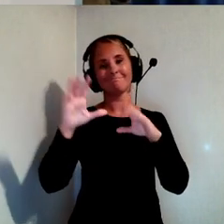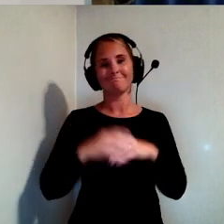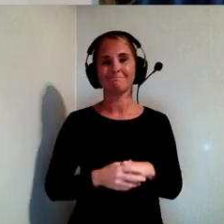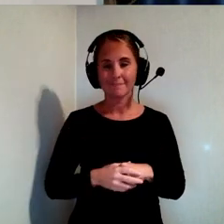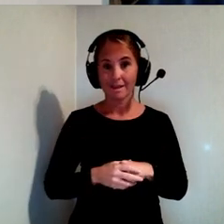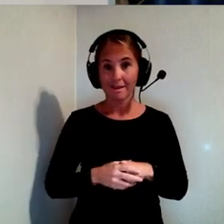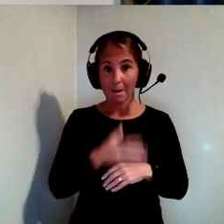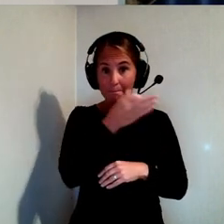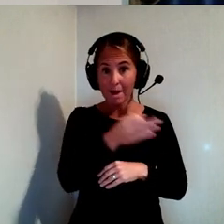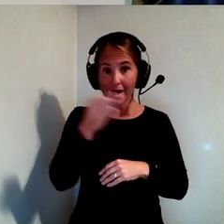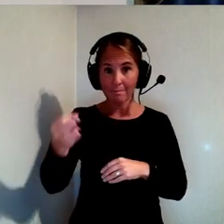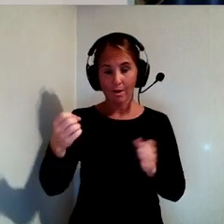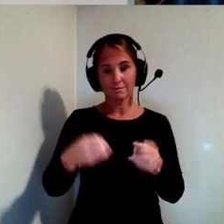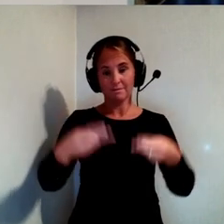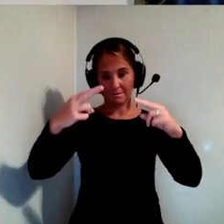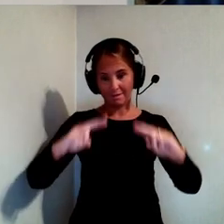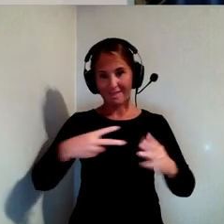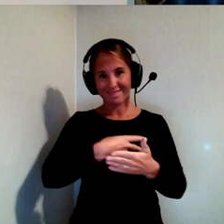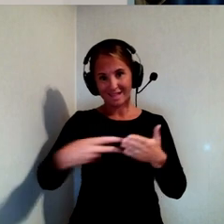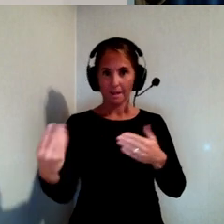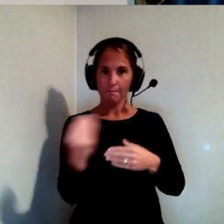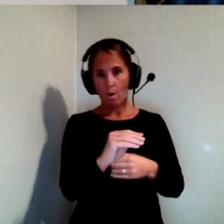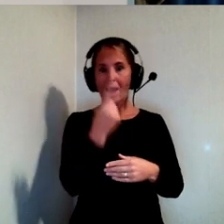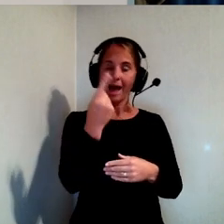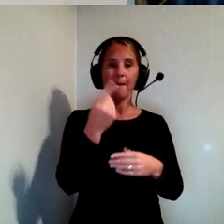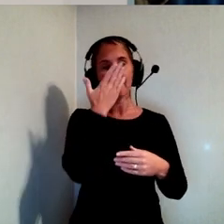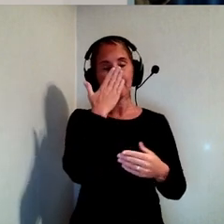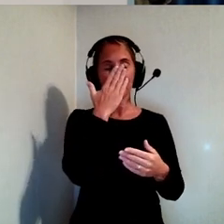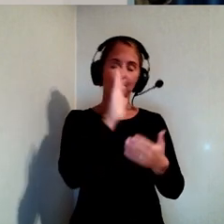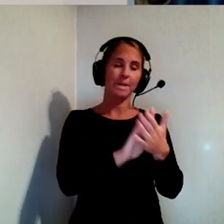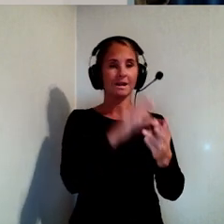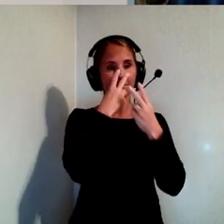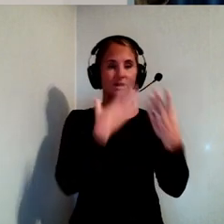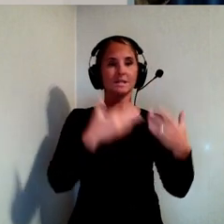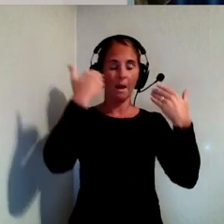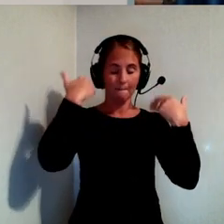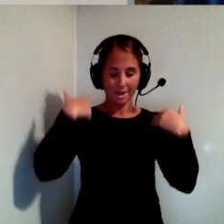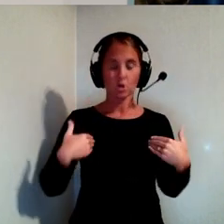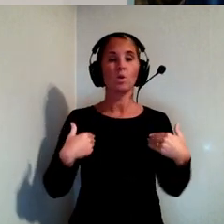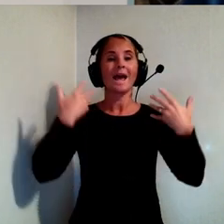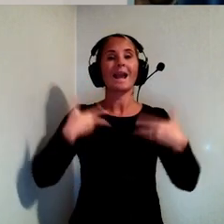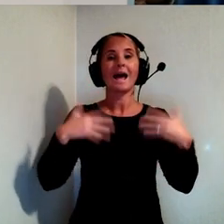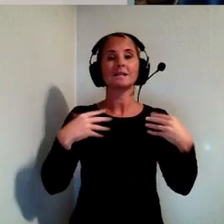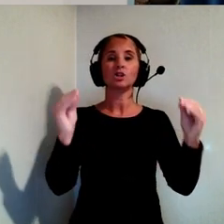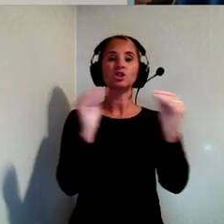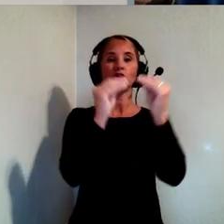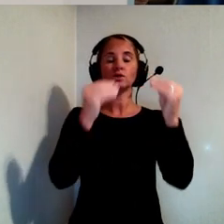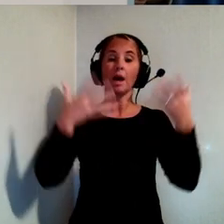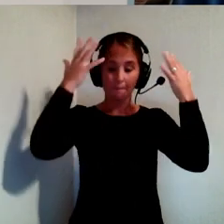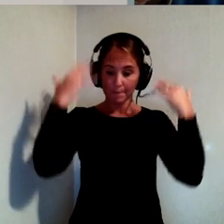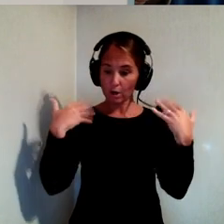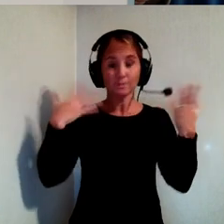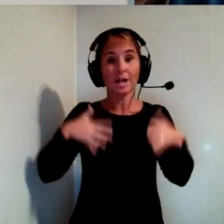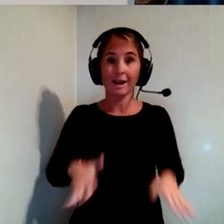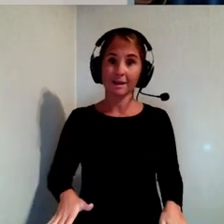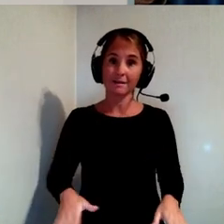Powerpoint förklarar den här bilden som en bild som visar person, klädsel, kyss, bröllopsklänning. Det är väl en okej